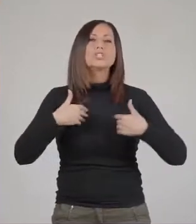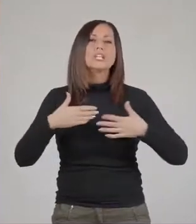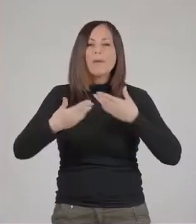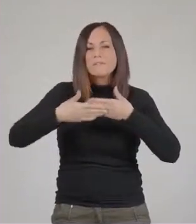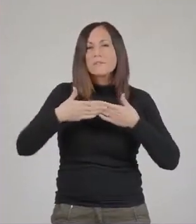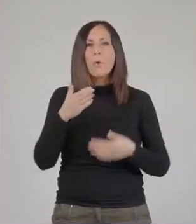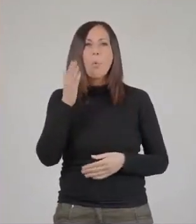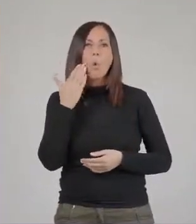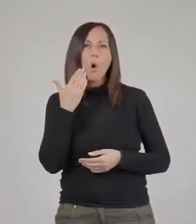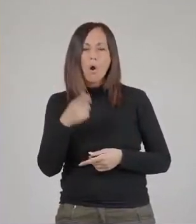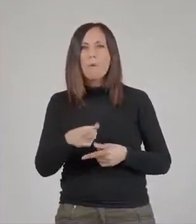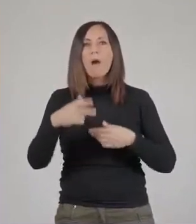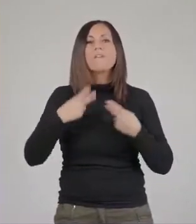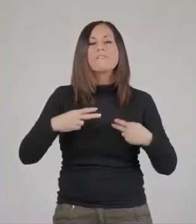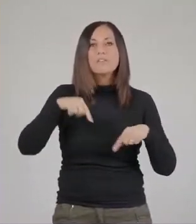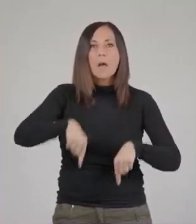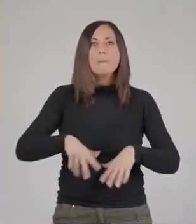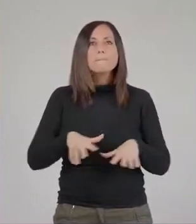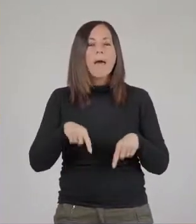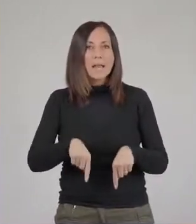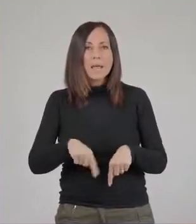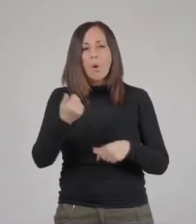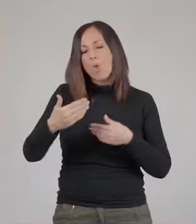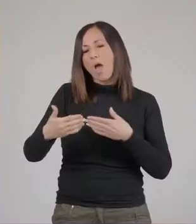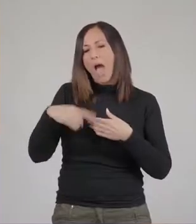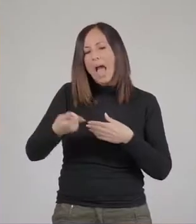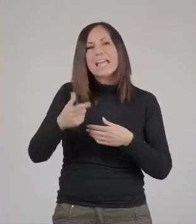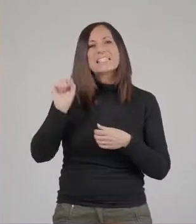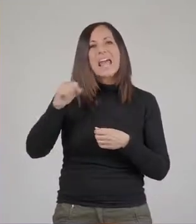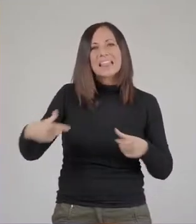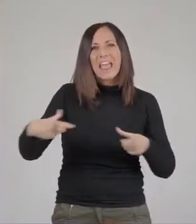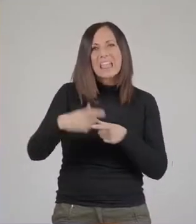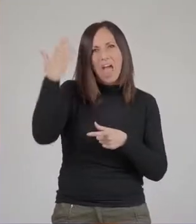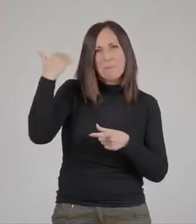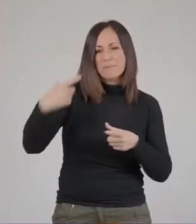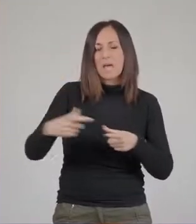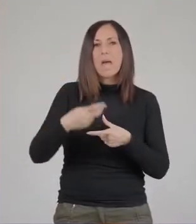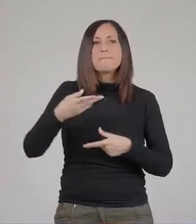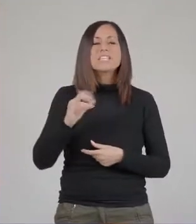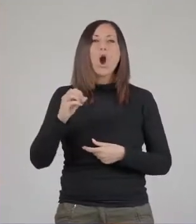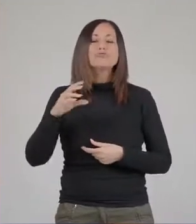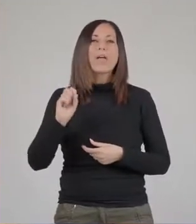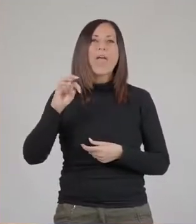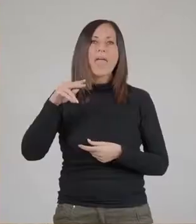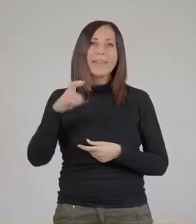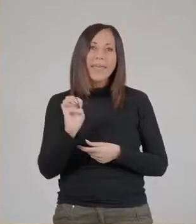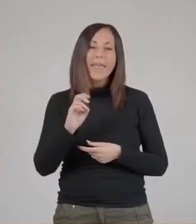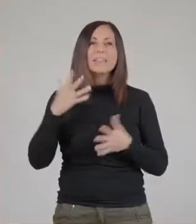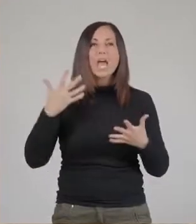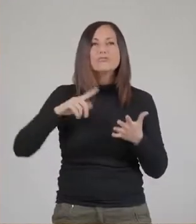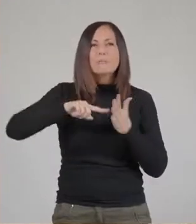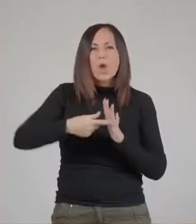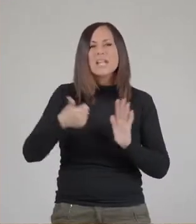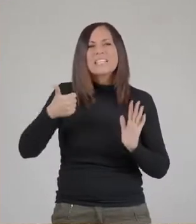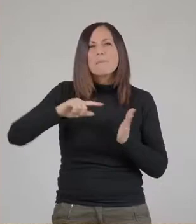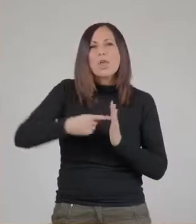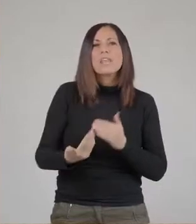antropomorfa vissuta in Maremma e in parte della Sardegna che allora costituivano un'unica isola nel miocene appunto tra 10